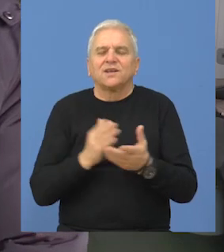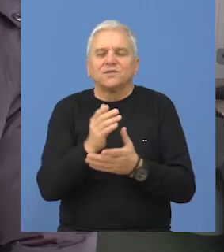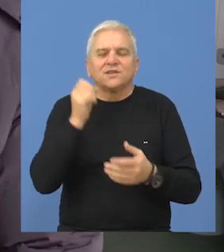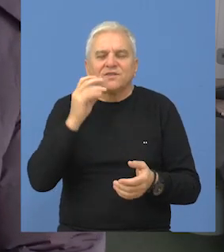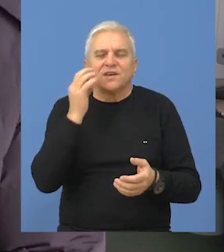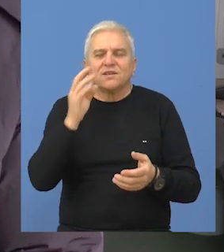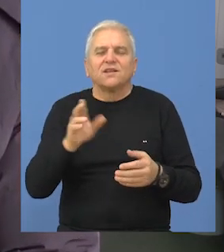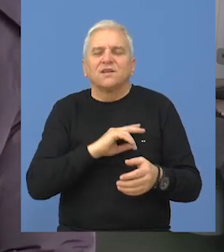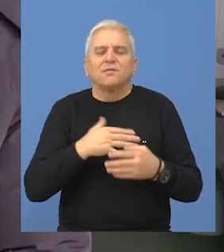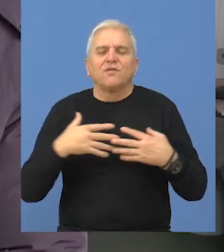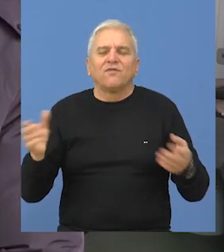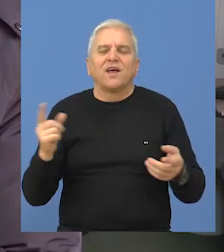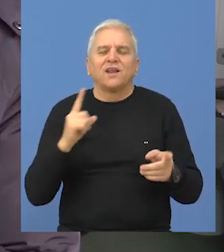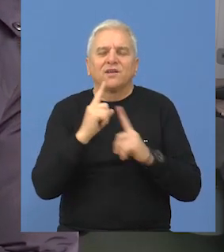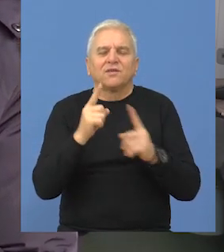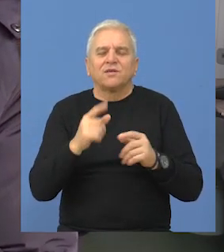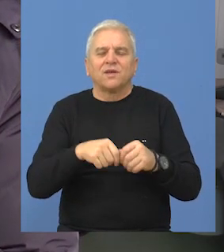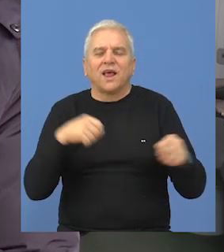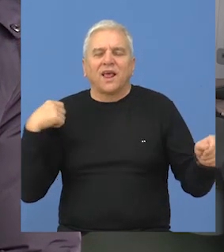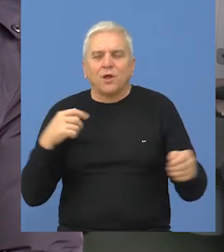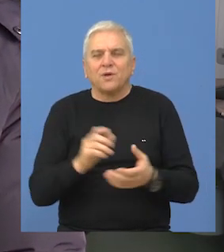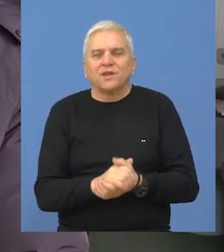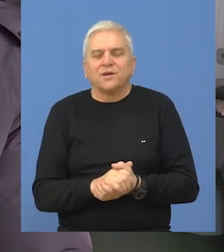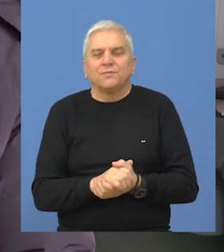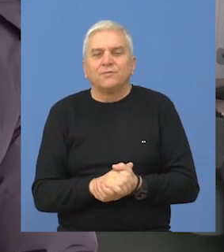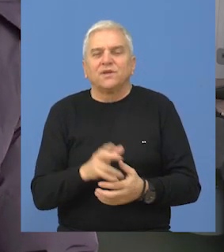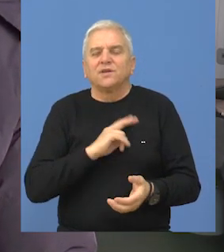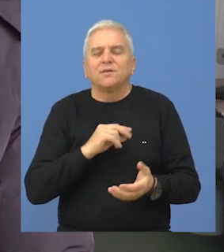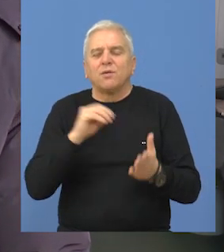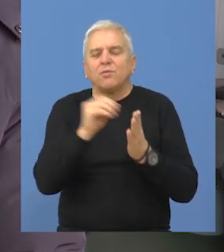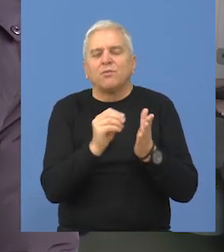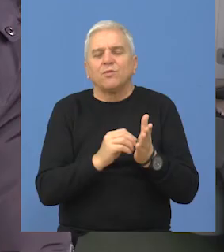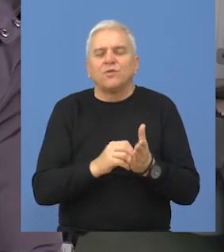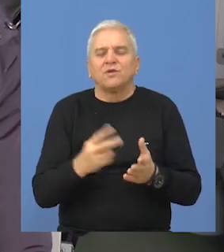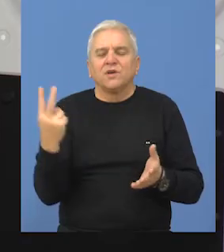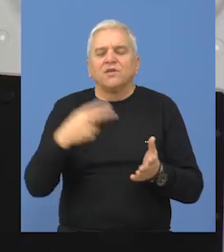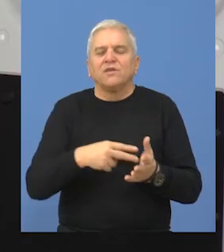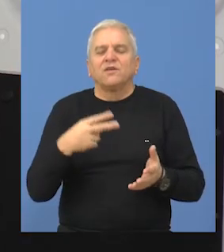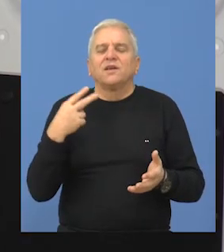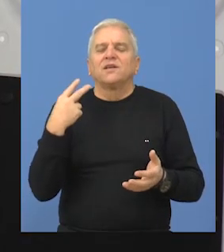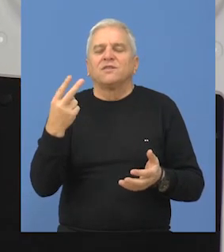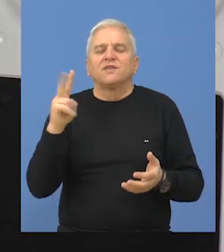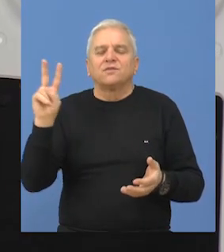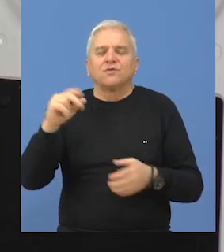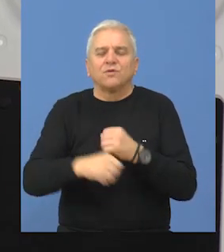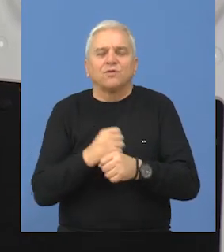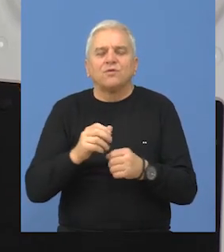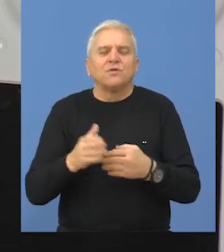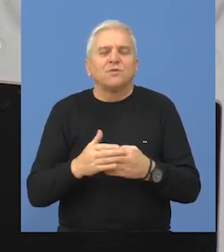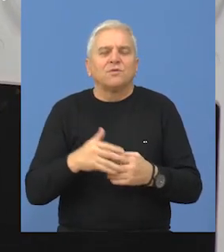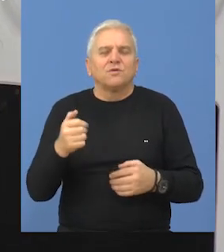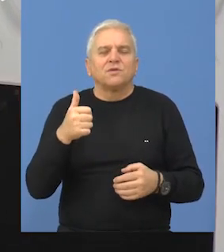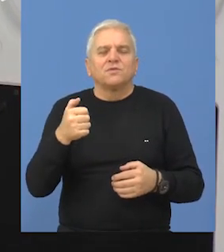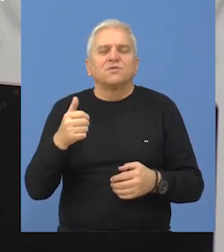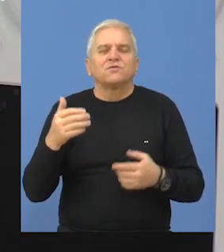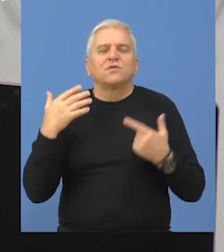svakodnevno prelaze veliku količinu kilometara. Imamo podatak da smo u 2022. boljini prešli